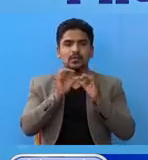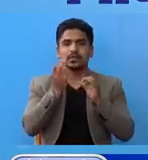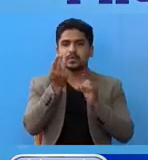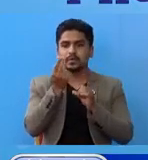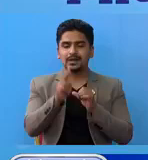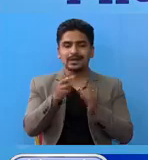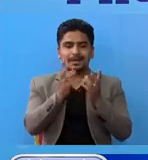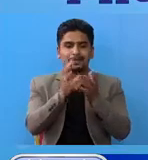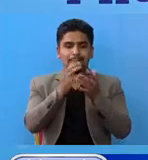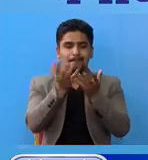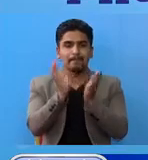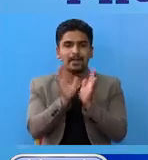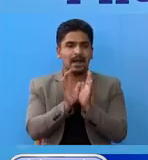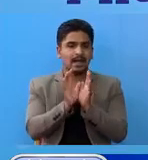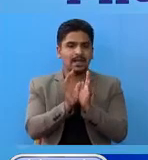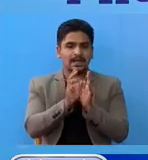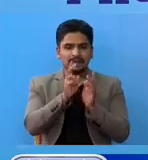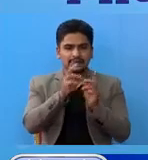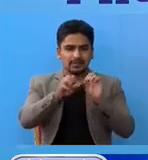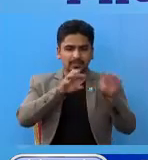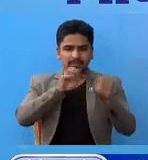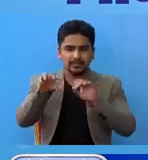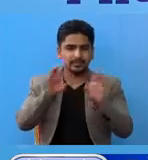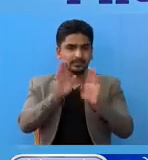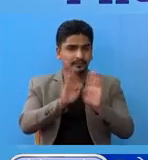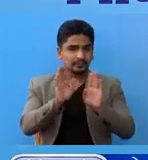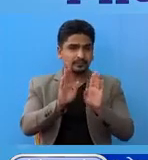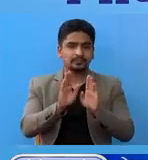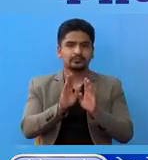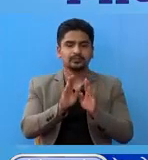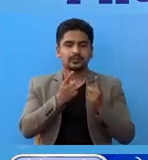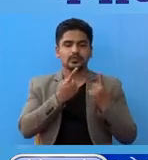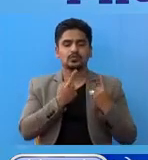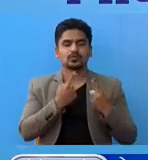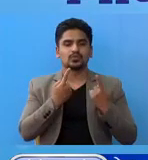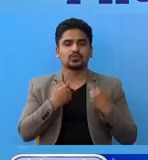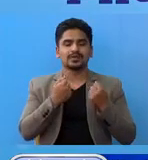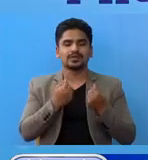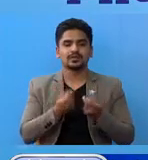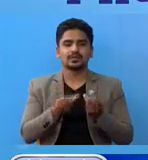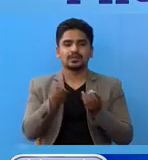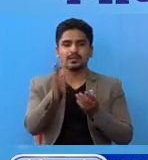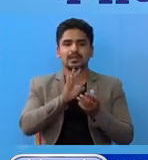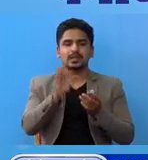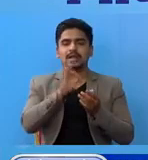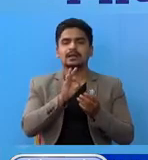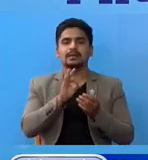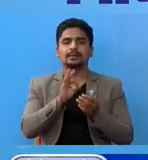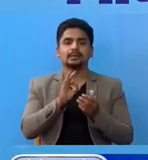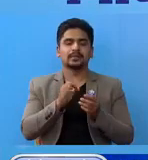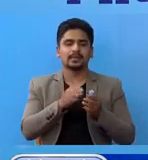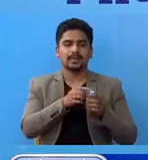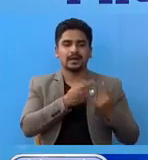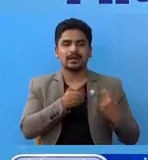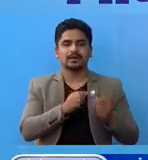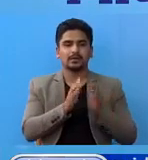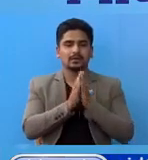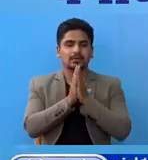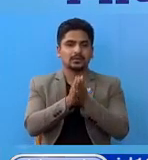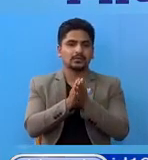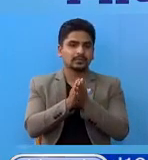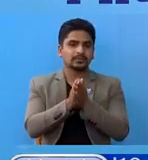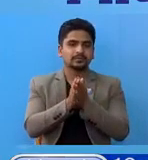गरिये का भाणा कुडा एत्र तत्र नफालनु हुना स्वास्थ्य तता जन संक्या मंत्राले हार्दिक